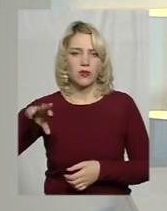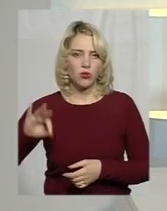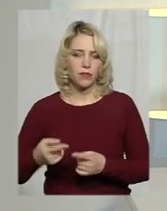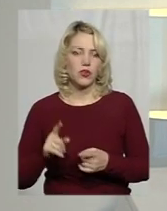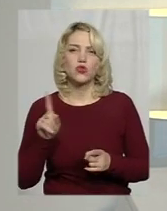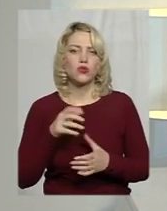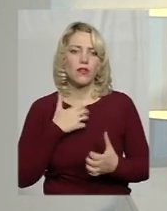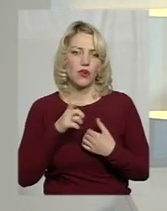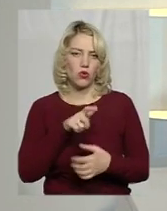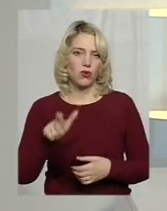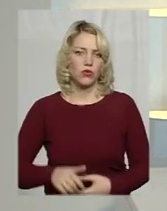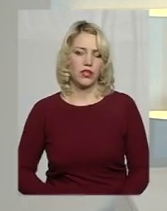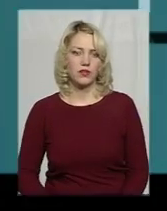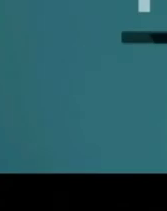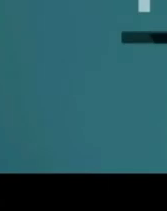насамперед.